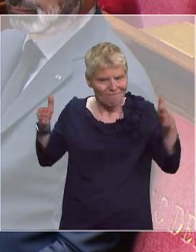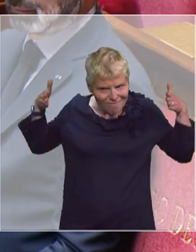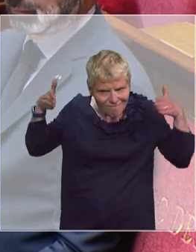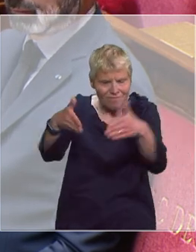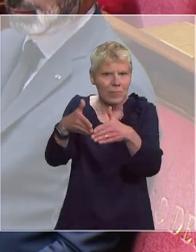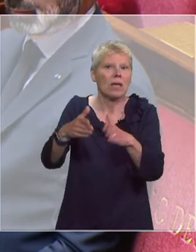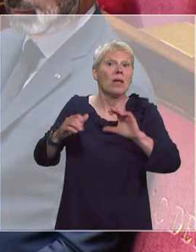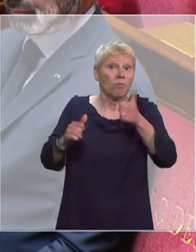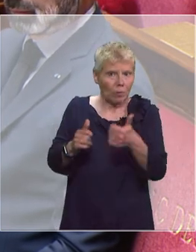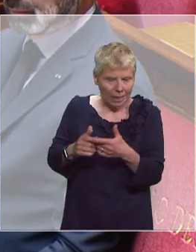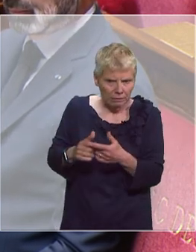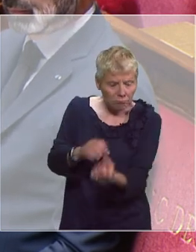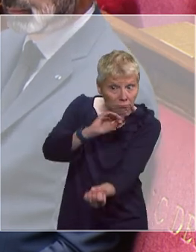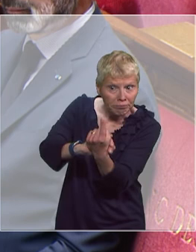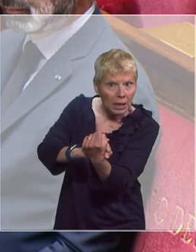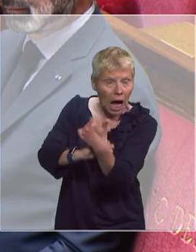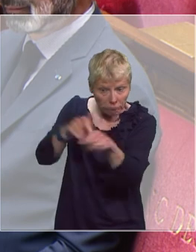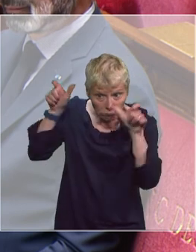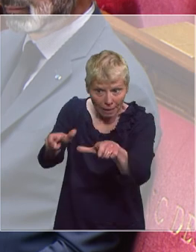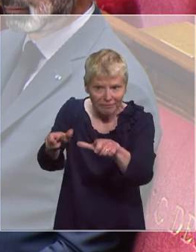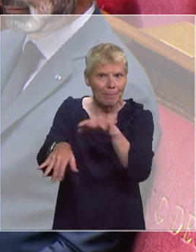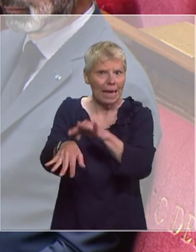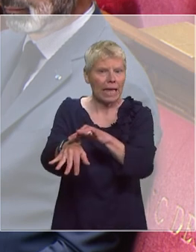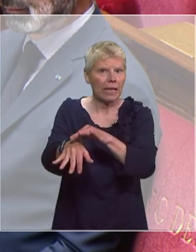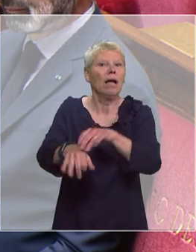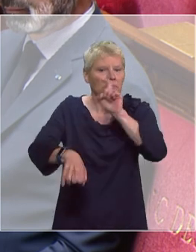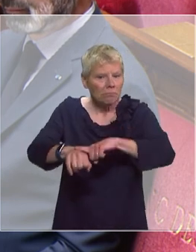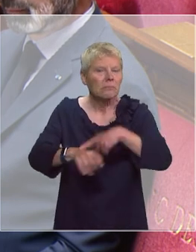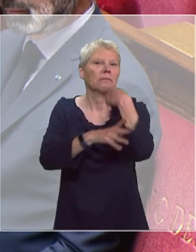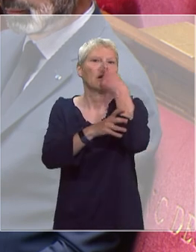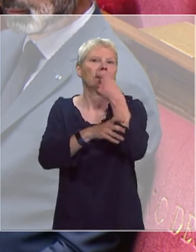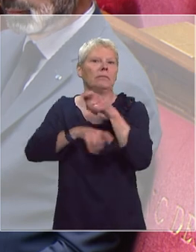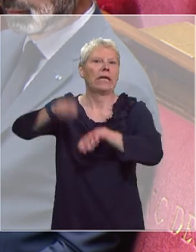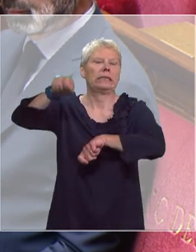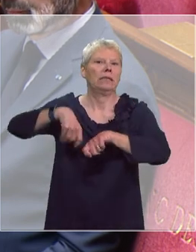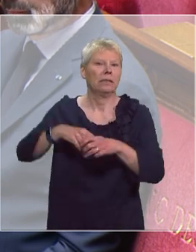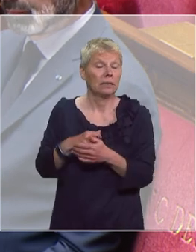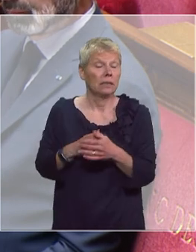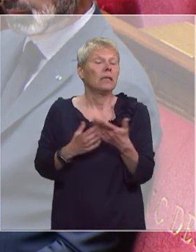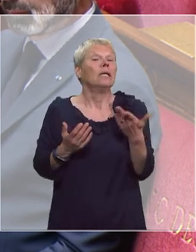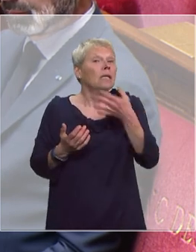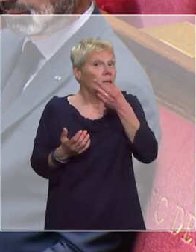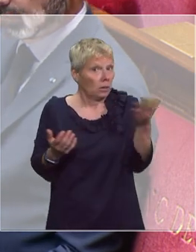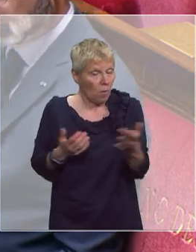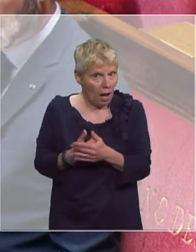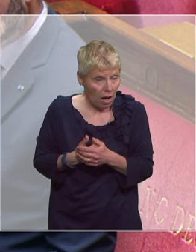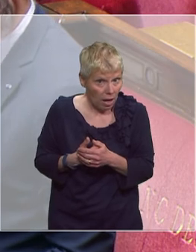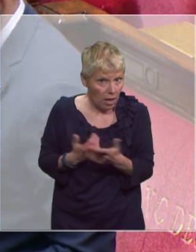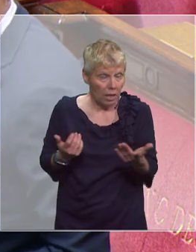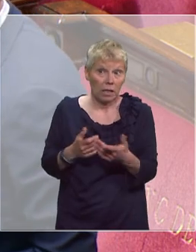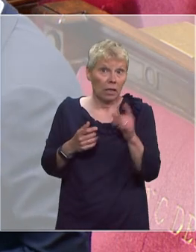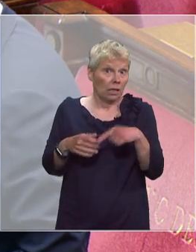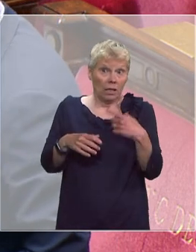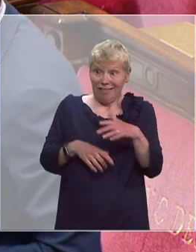dépister davantage dès la première alerte, dès qu'une personne est malade. Je l déjà dit tout à l'heure, la faisabilité nécessite un travail